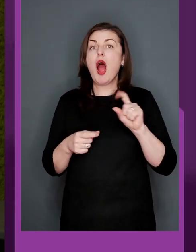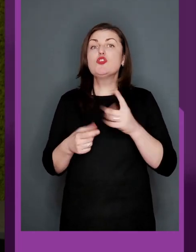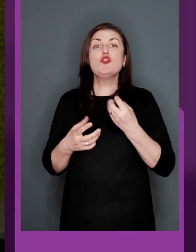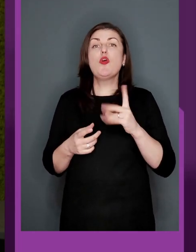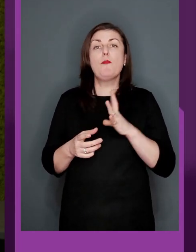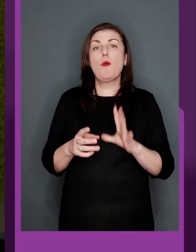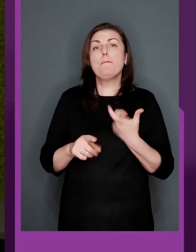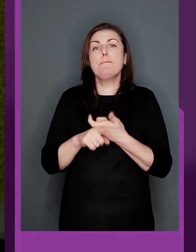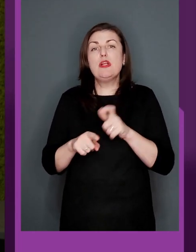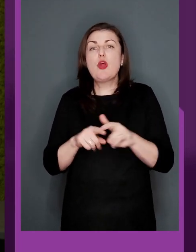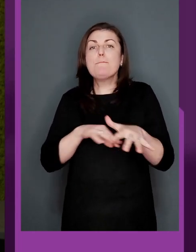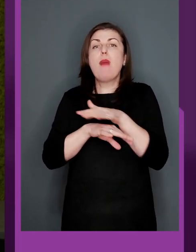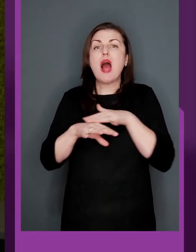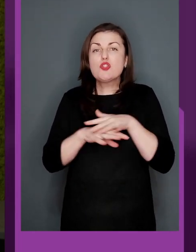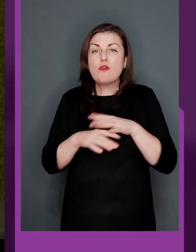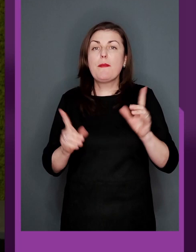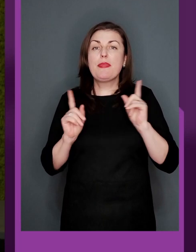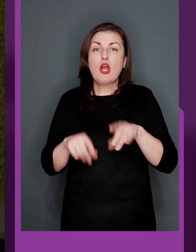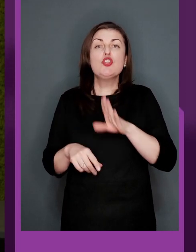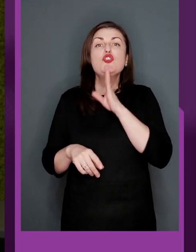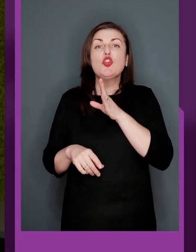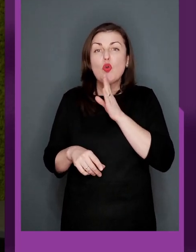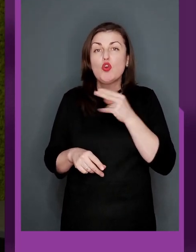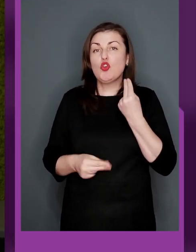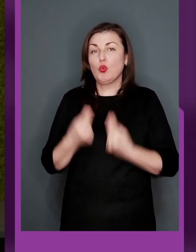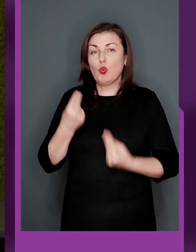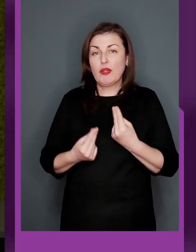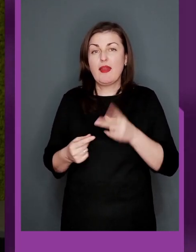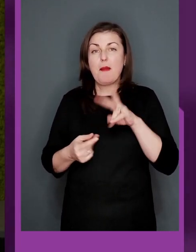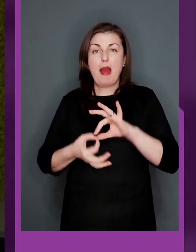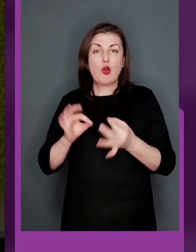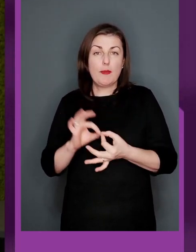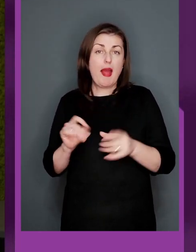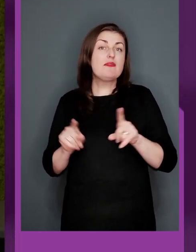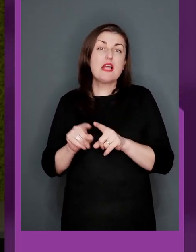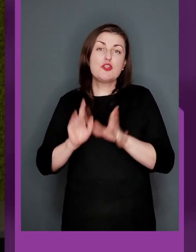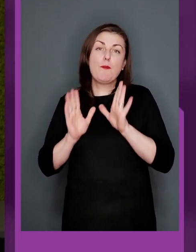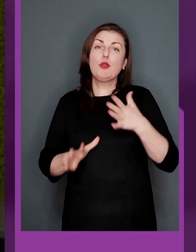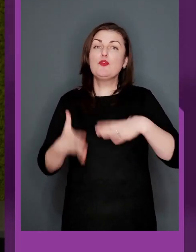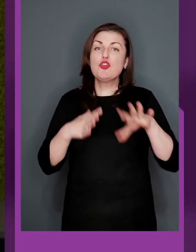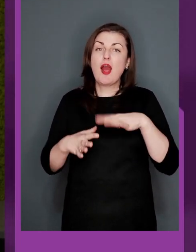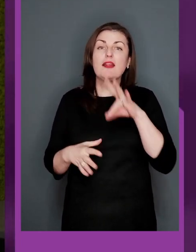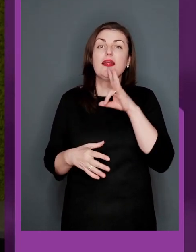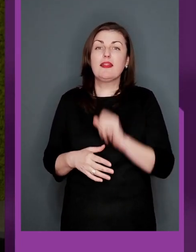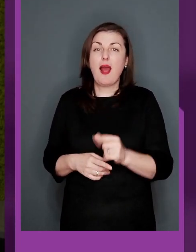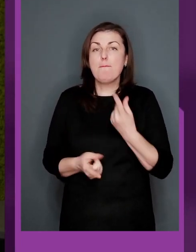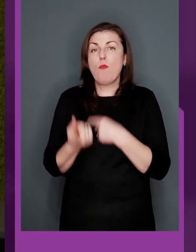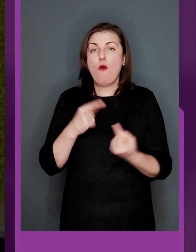щоб був більш масовим також і жіночий турнір на паралімпіадах, але все ж будемо чекати на